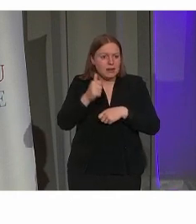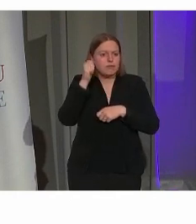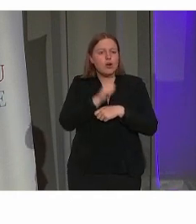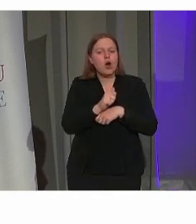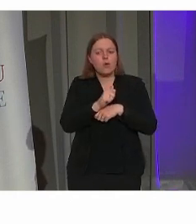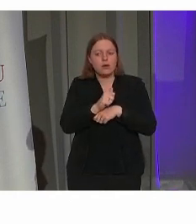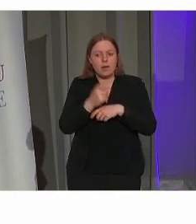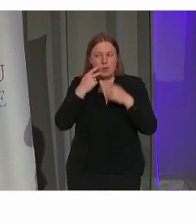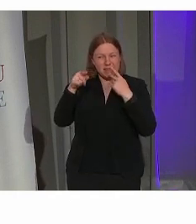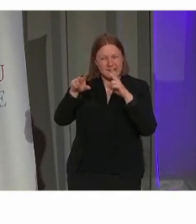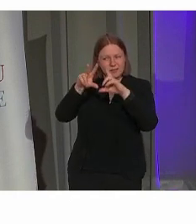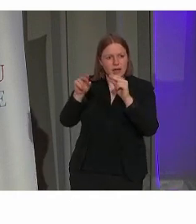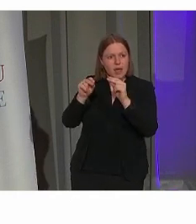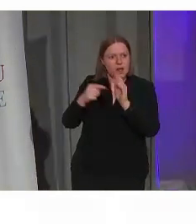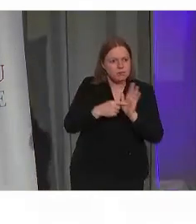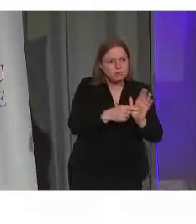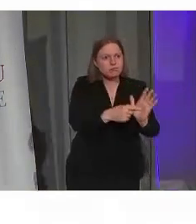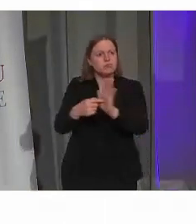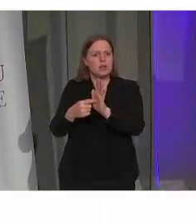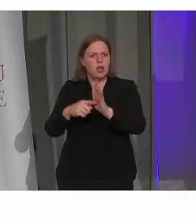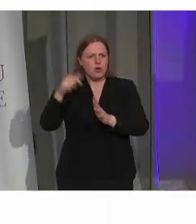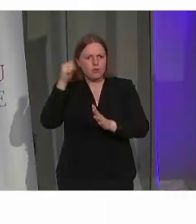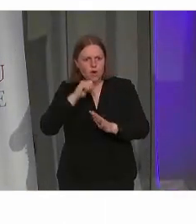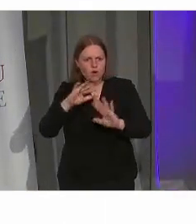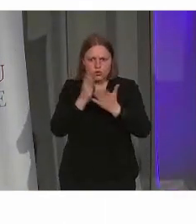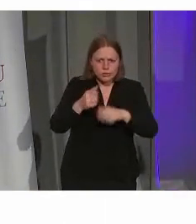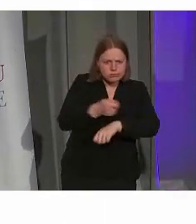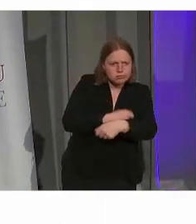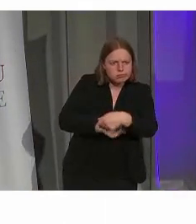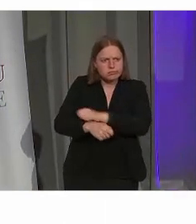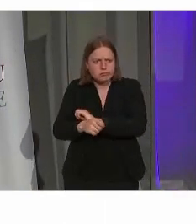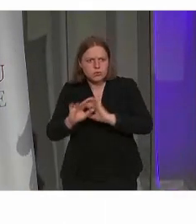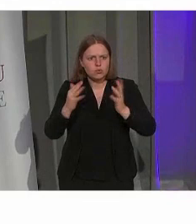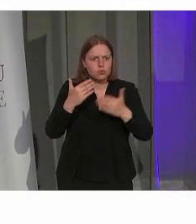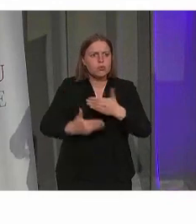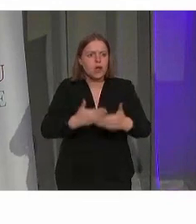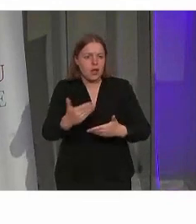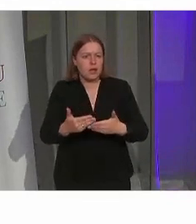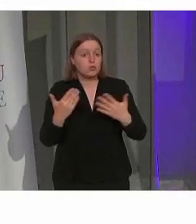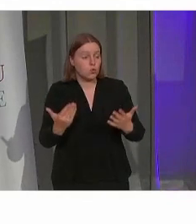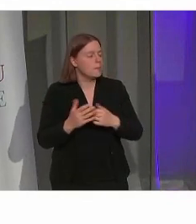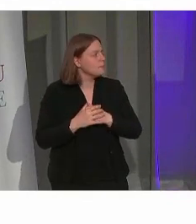En van daaruit op zich dat verhaal te gaan vertellen en van daaruit opnieuw te gaan inspireren.